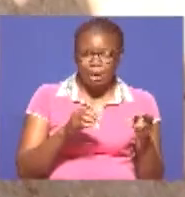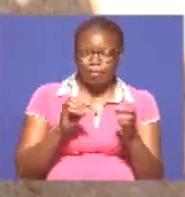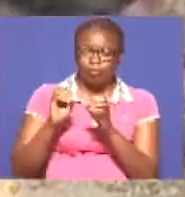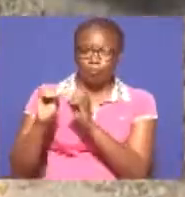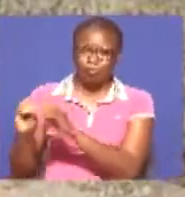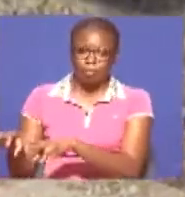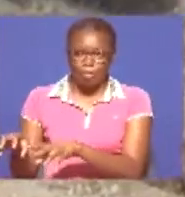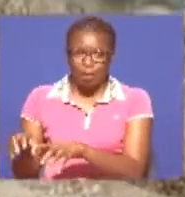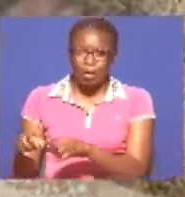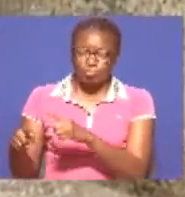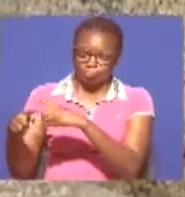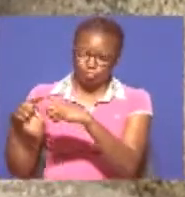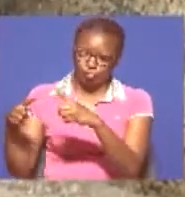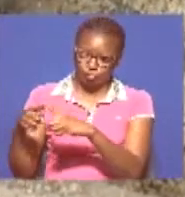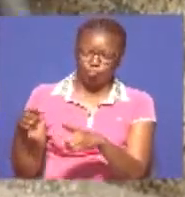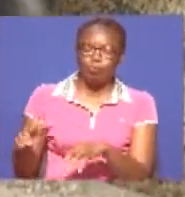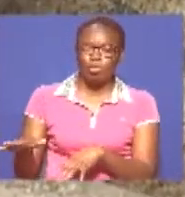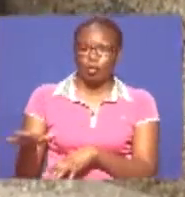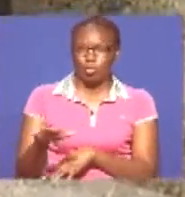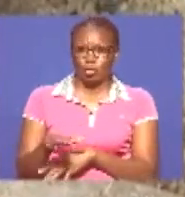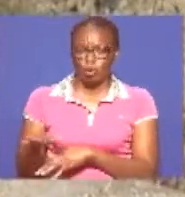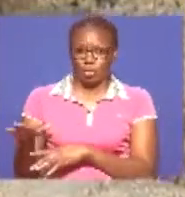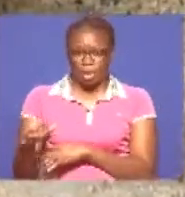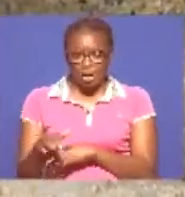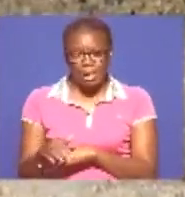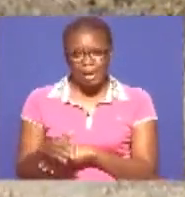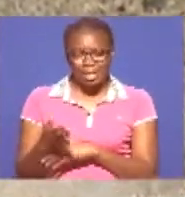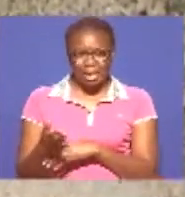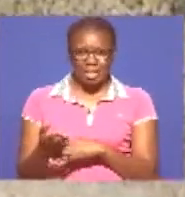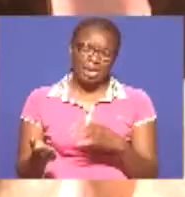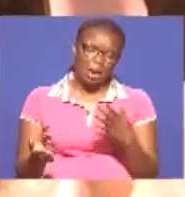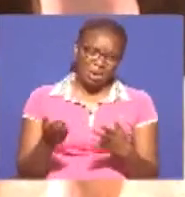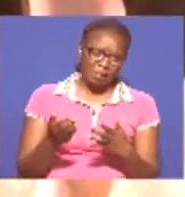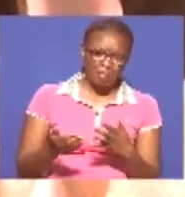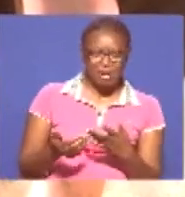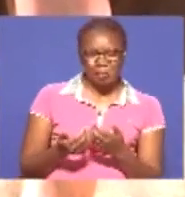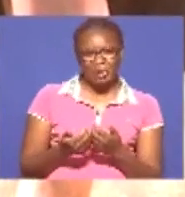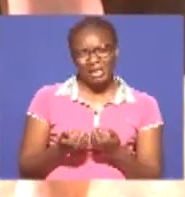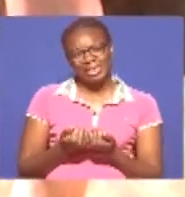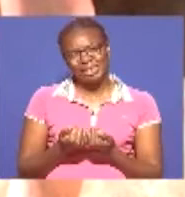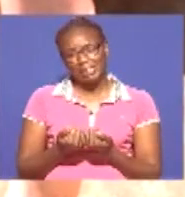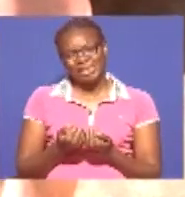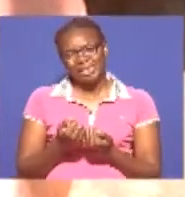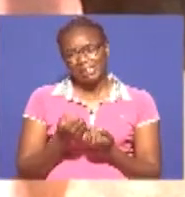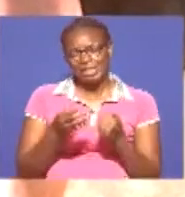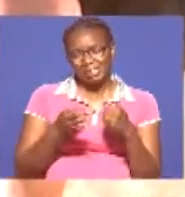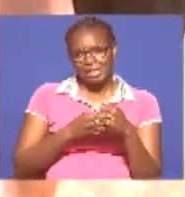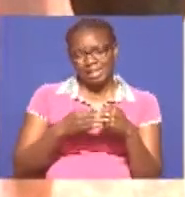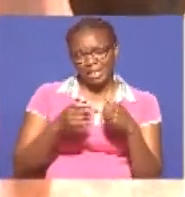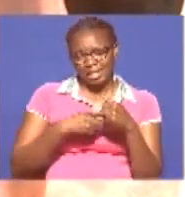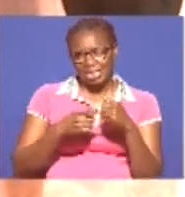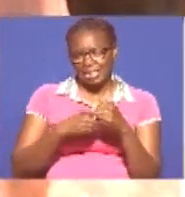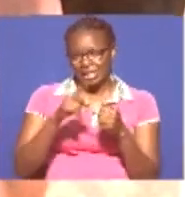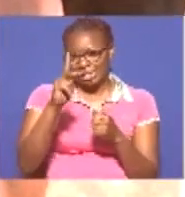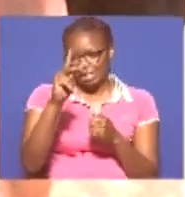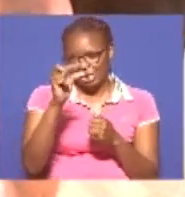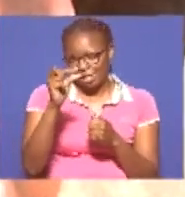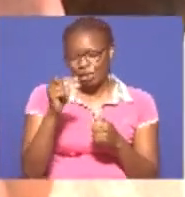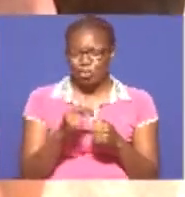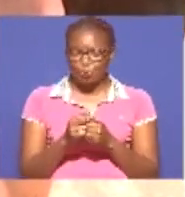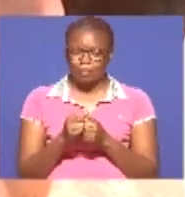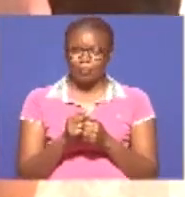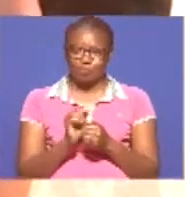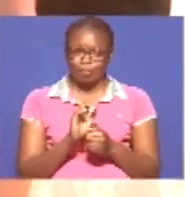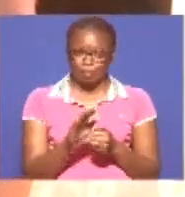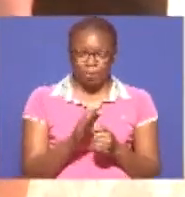huo, huo ametimia takribani kilo 86 Nyama huyu pia huzaa kwa wingi Gestation period